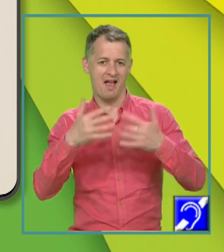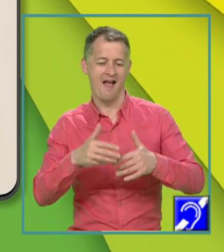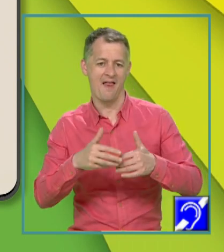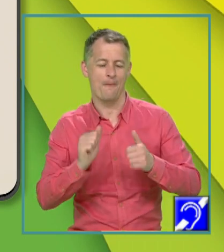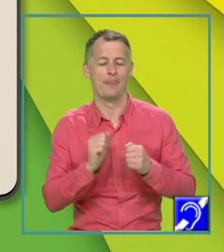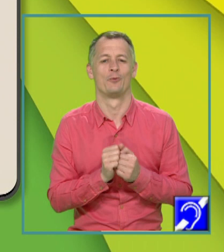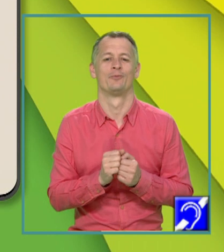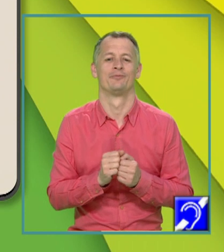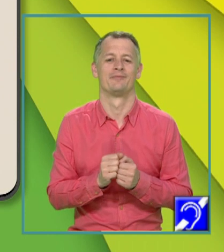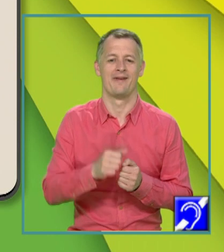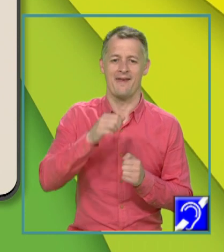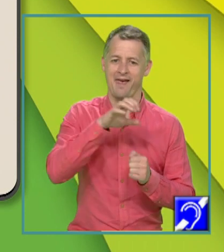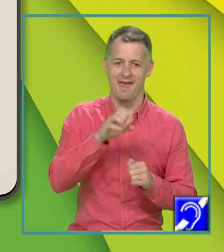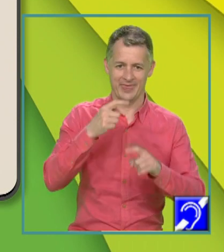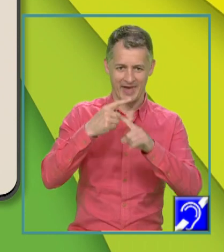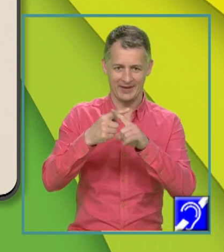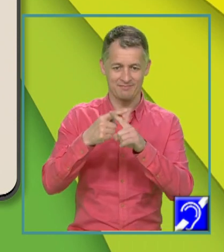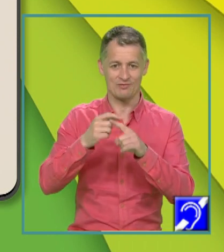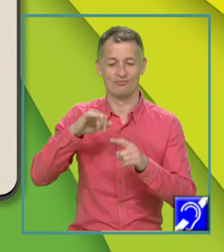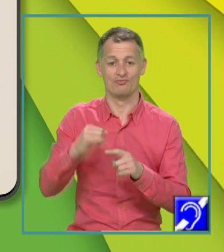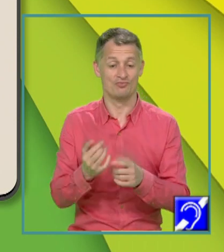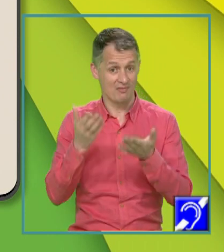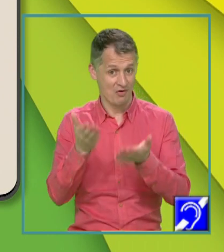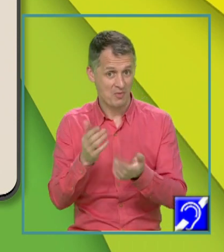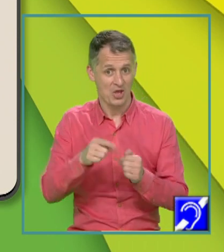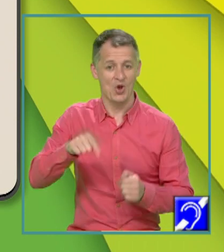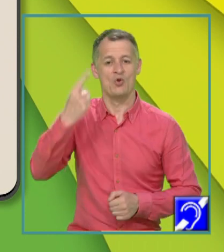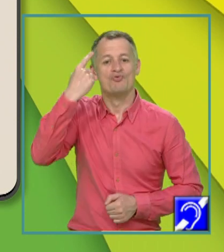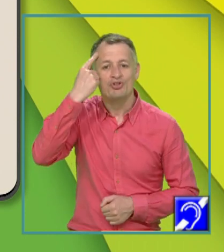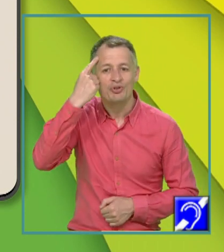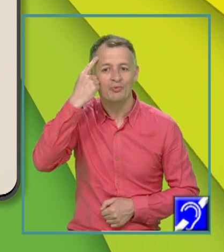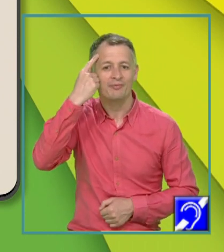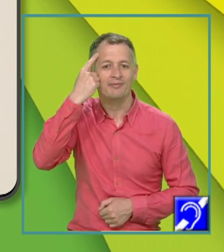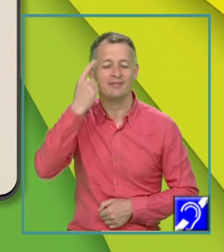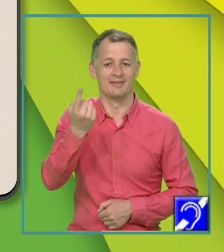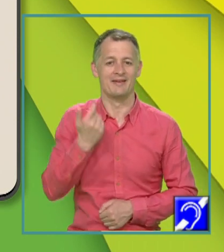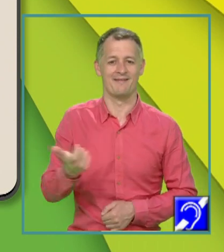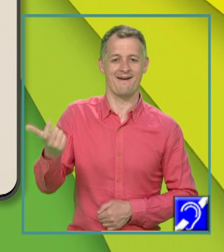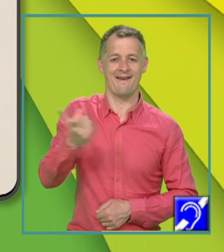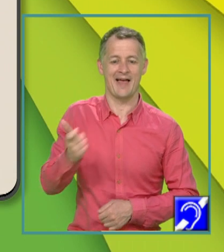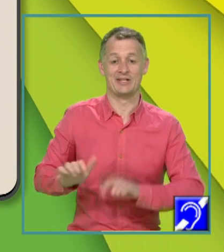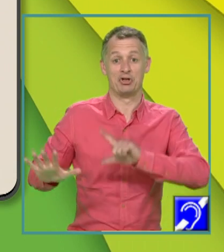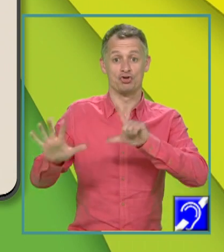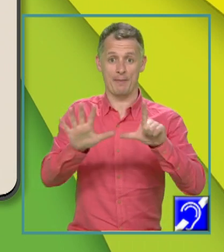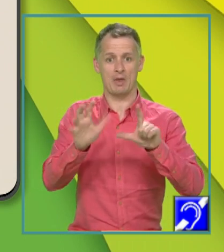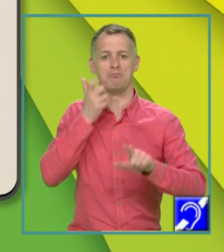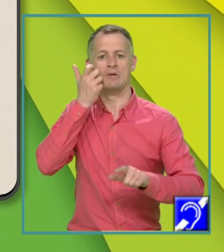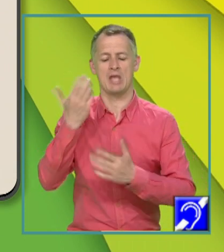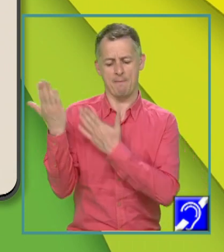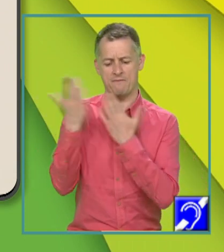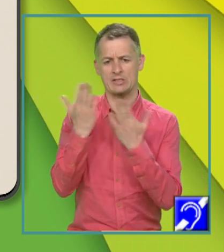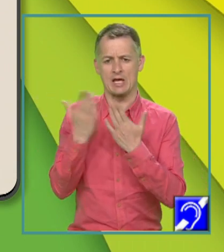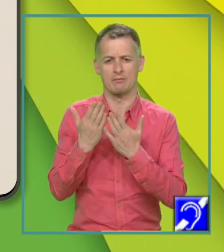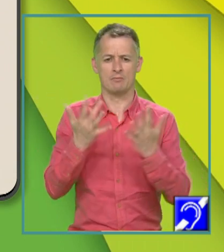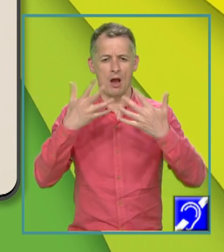expresiei edx și anume, eu știu din clasa a șaptea, când am învățat